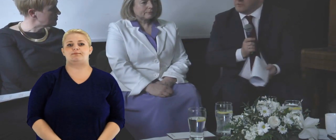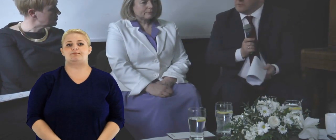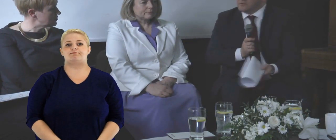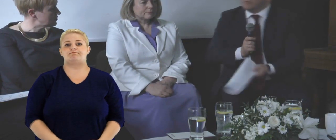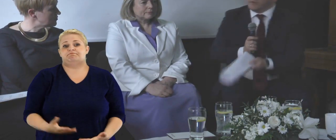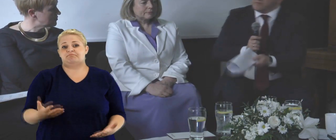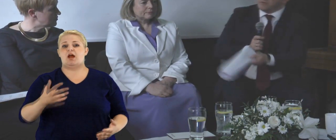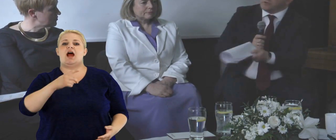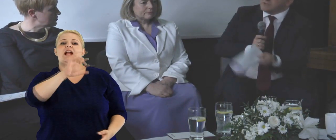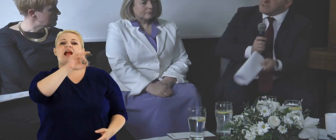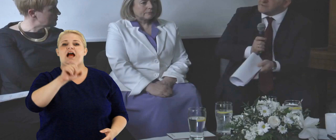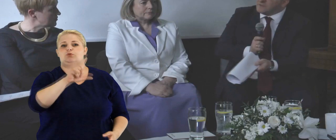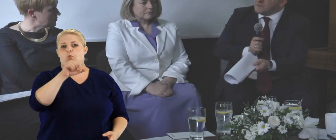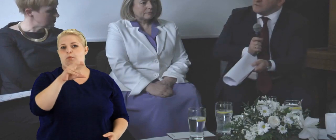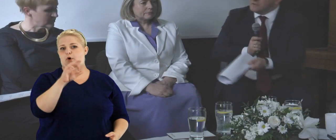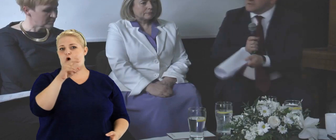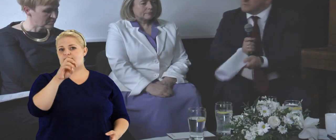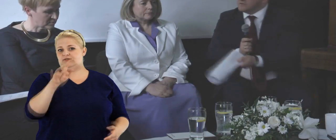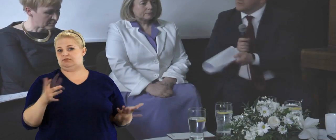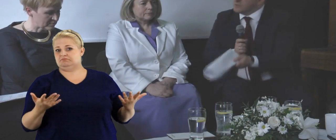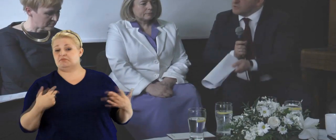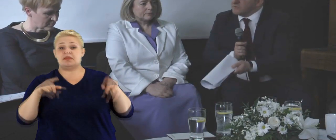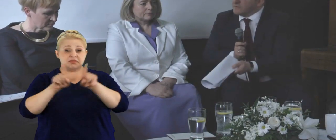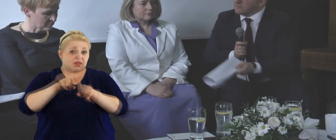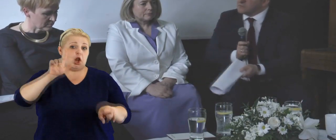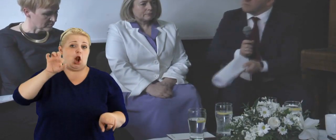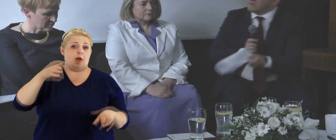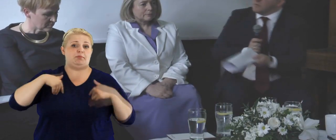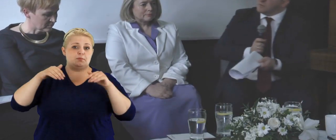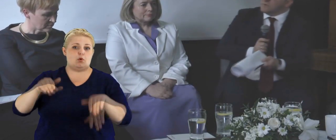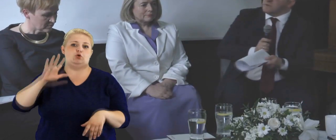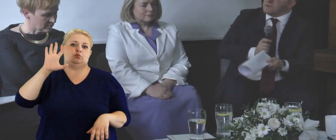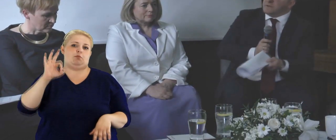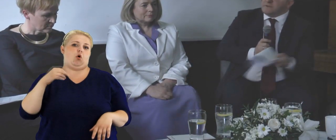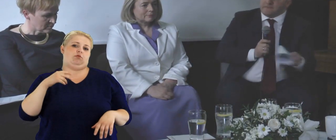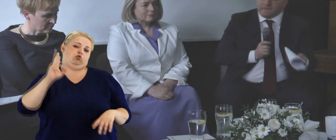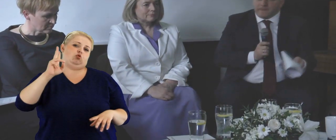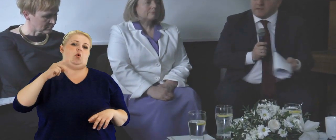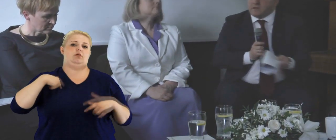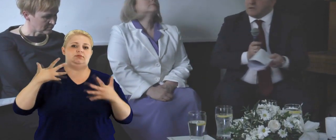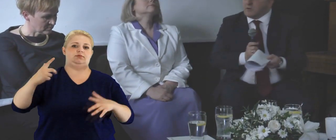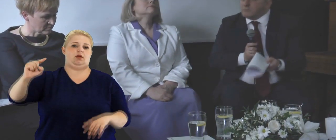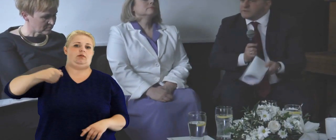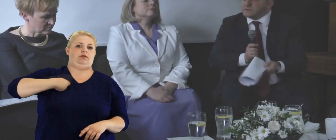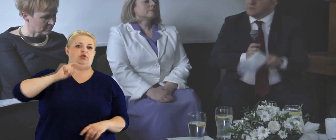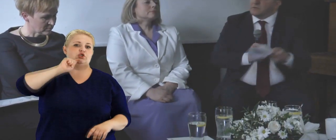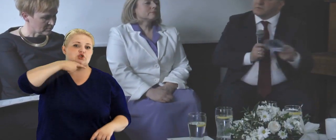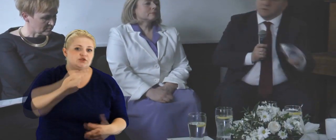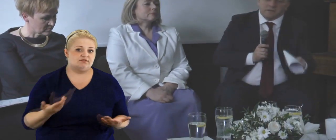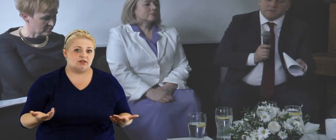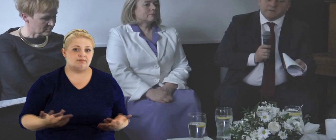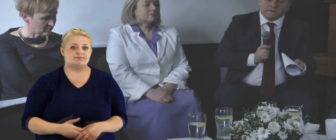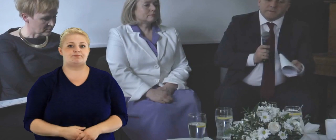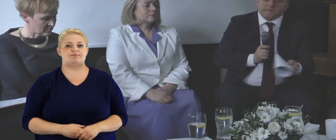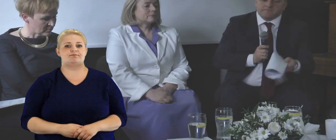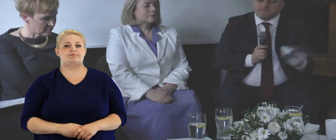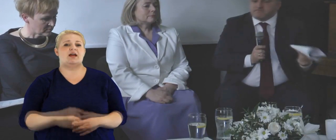lobbystą, bo tak mnie ktoś nazwie, chcąc mi zrobić krzywdę, na przykład dla kogoś będę lobbystą